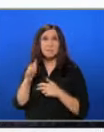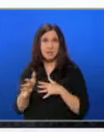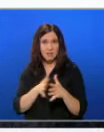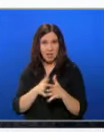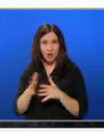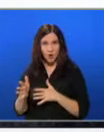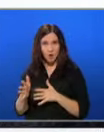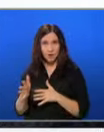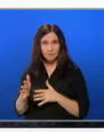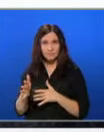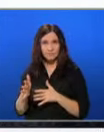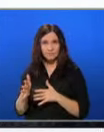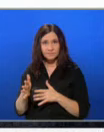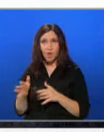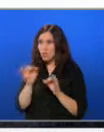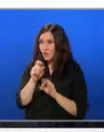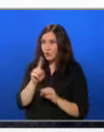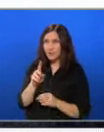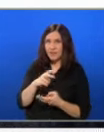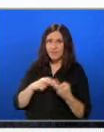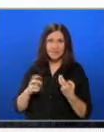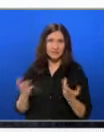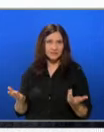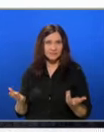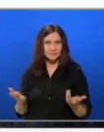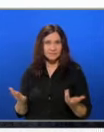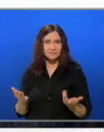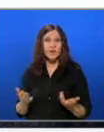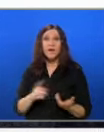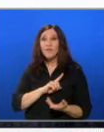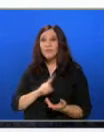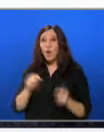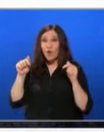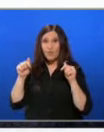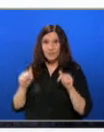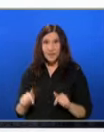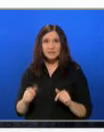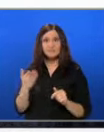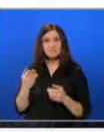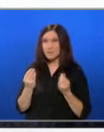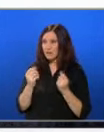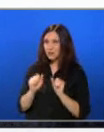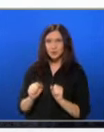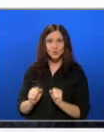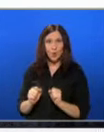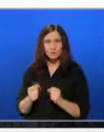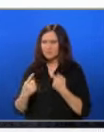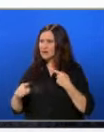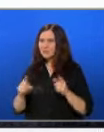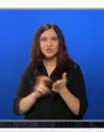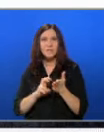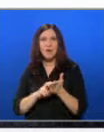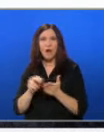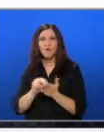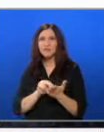хора, никой не си ги търси. Те до ден днешен стоят в различни